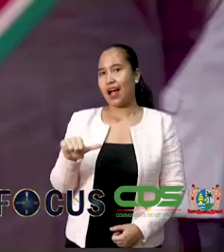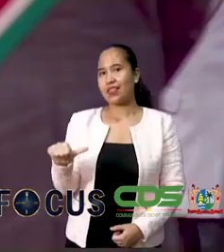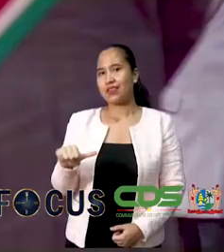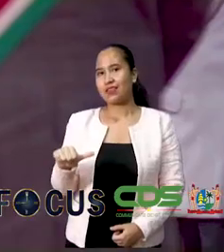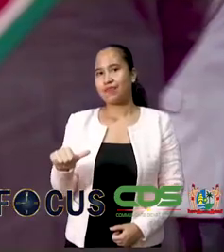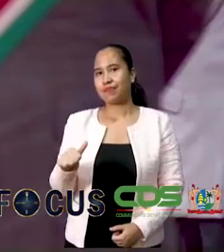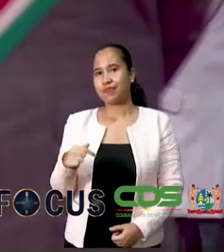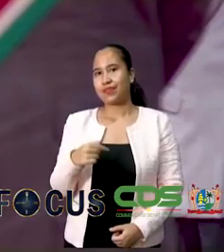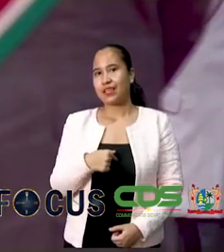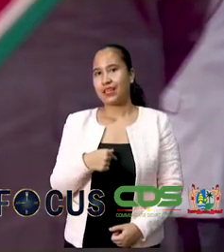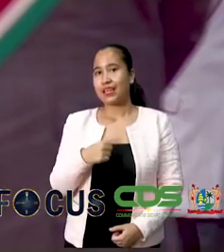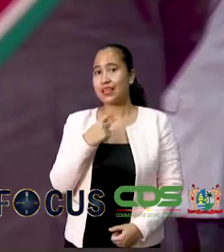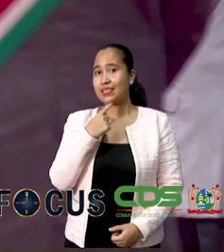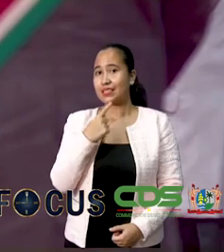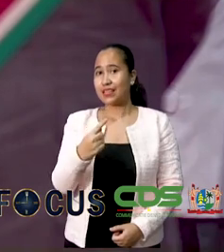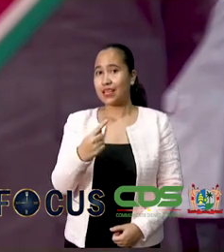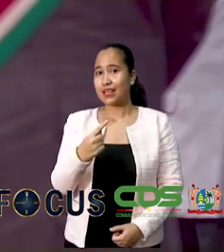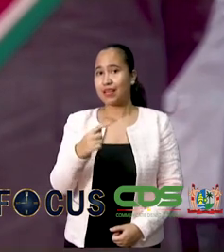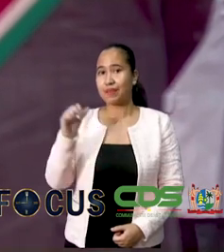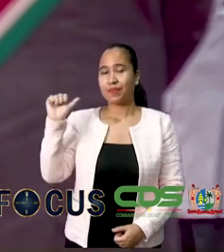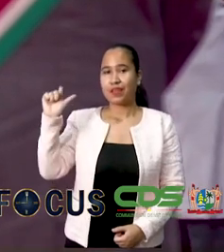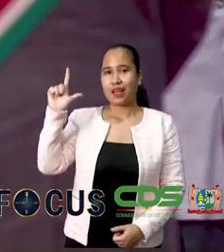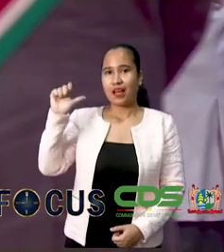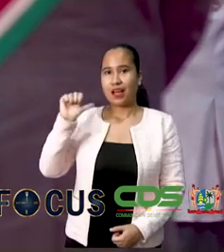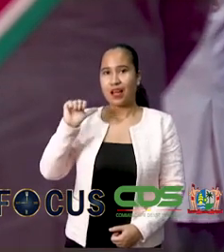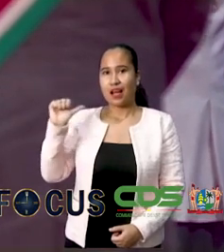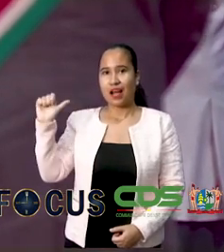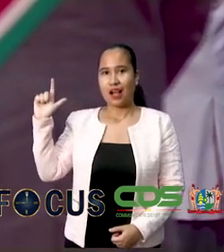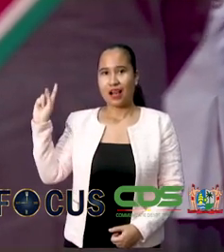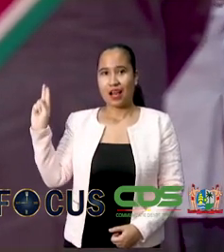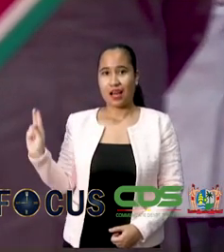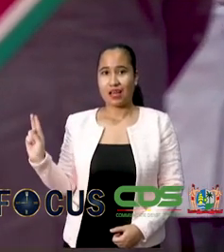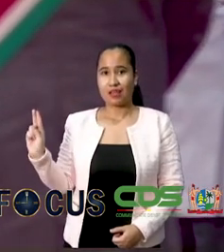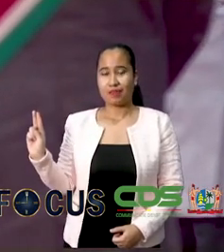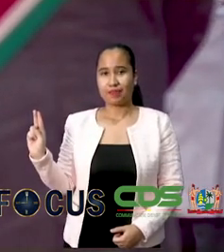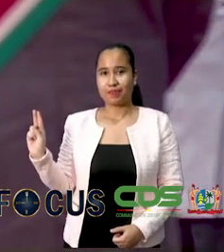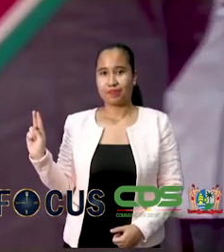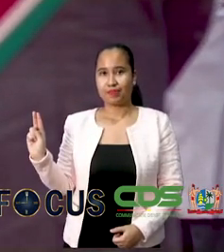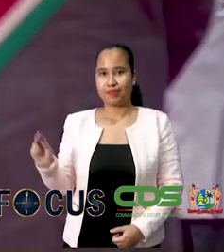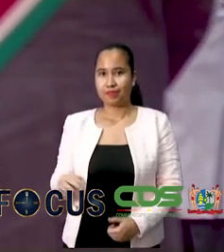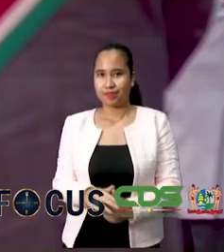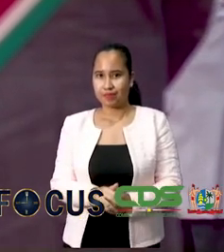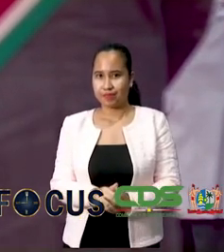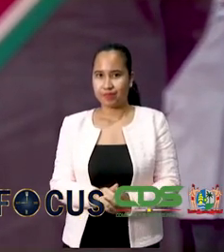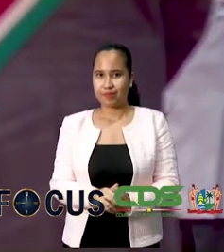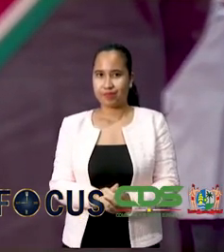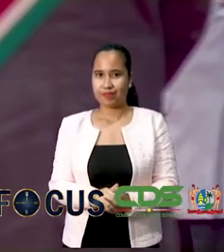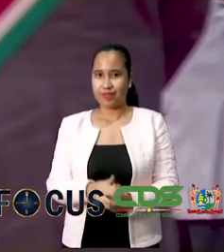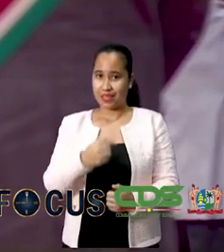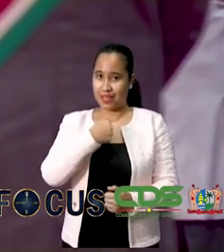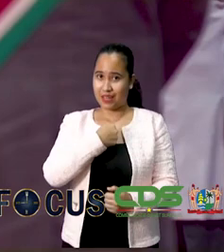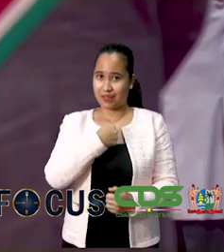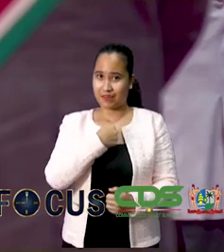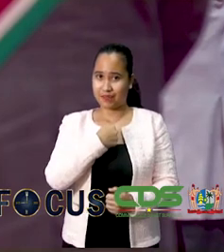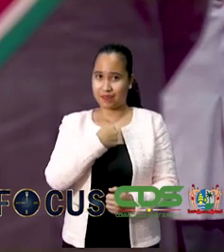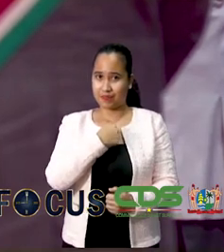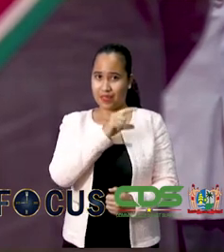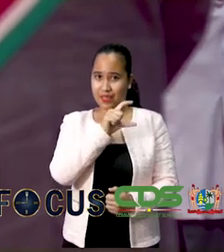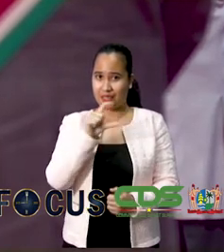Ik getuig dat Mohammed zijn dienaar en boodschapper is. Ik, Samsehra Ali Sheik Ali Baks,